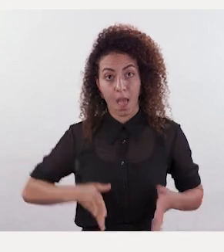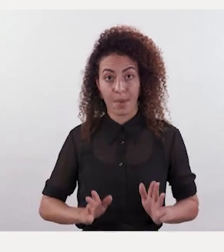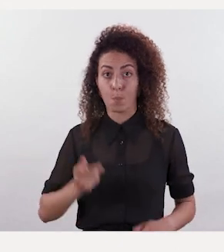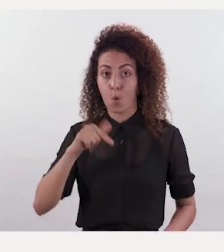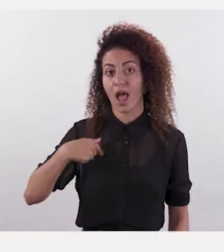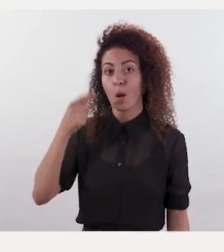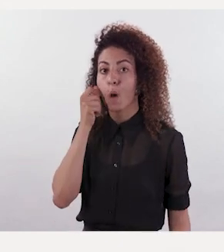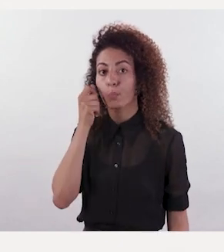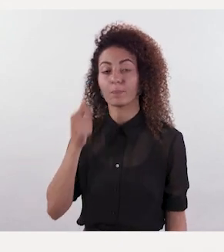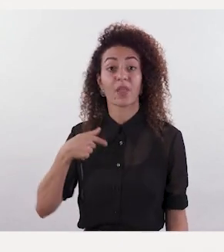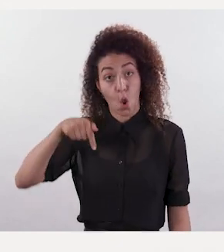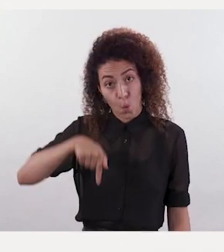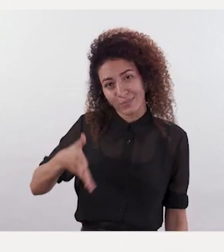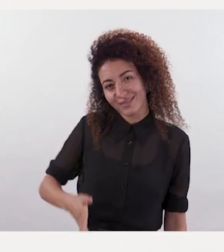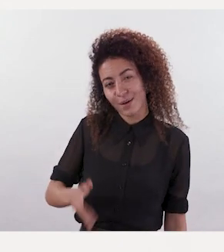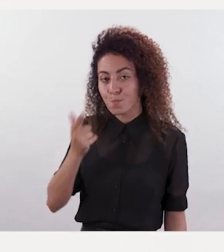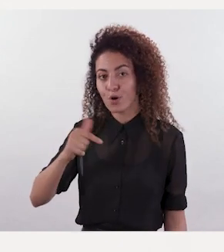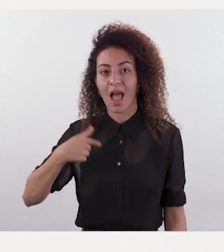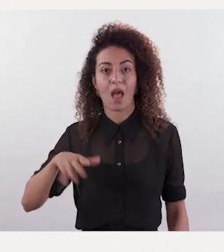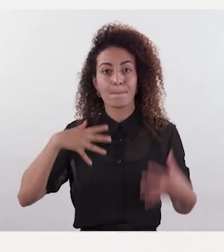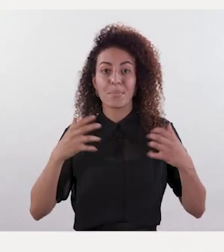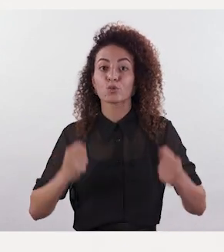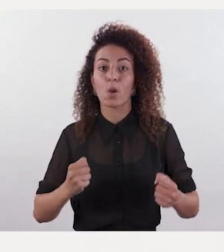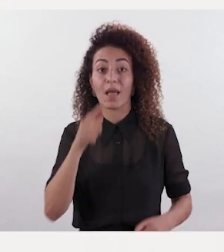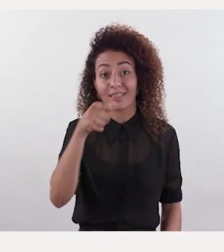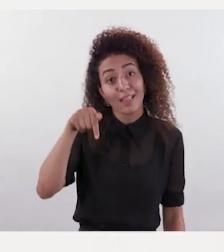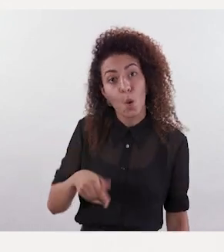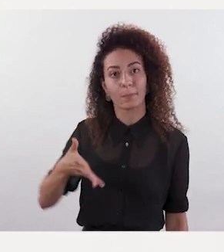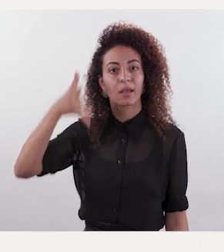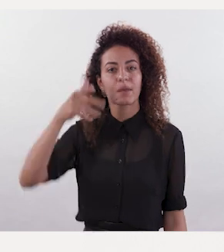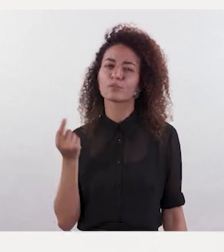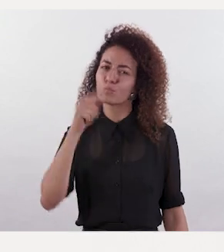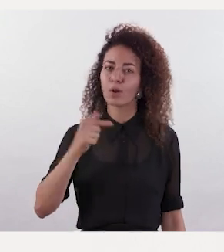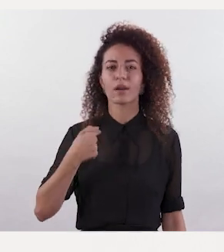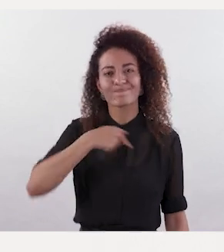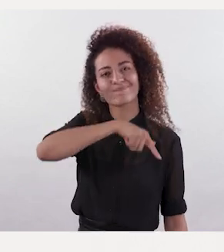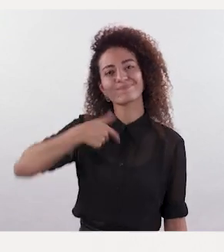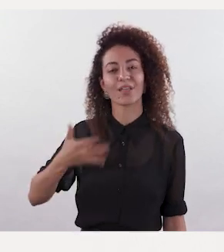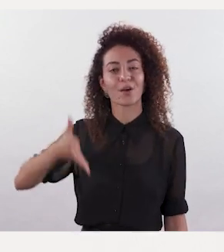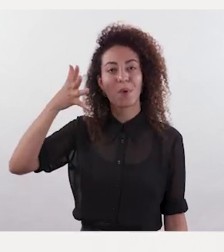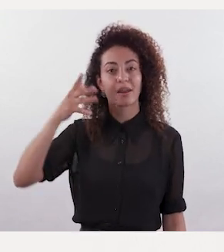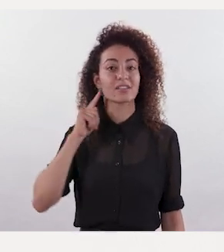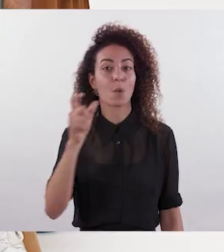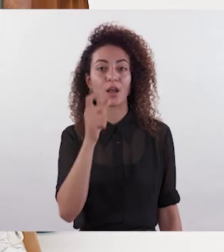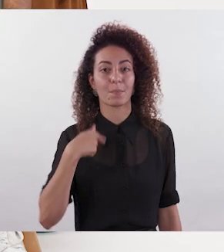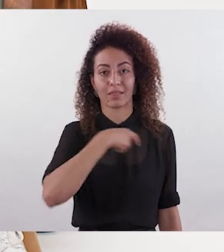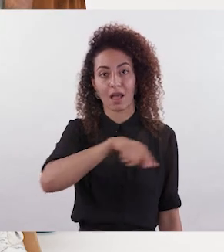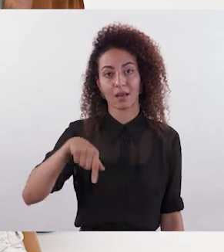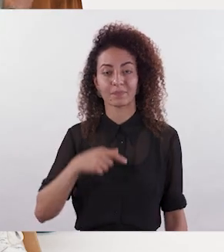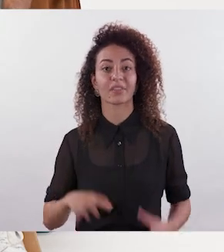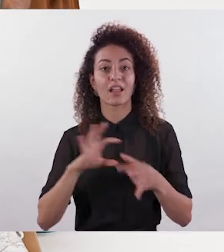بس بكرة أنا الأب أنا اليوم صغيرة بس بكرة أنا المسؤولة إنت اليوم الكبير بس بكرة إحنا اللي كبالت